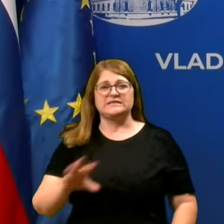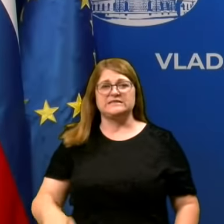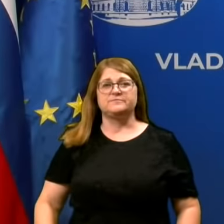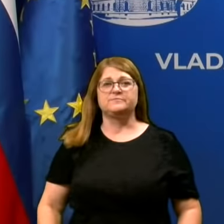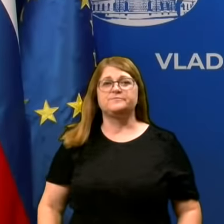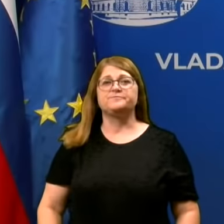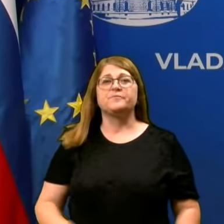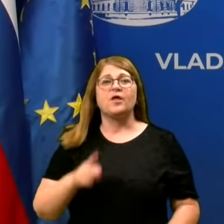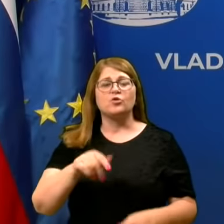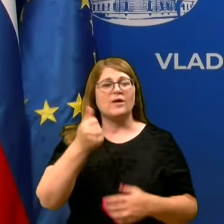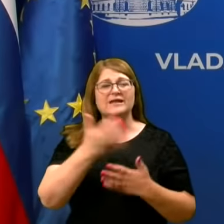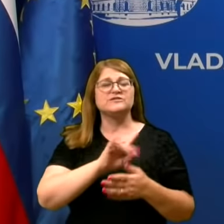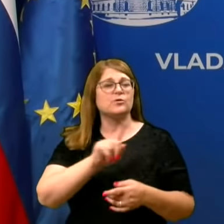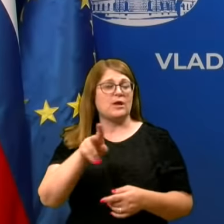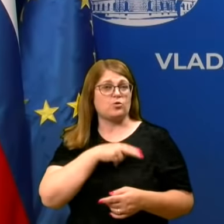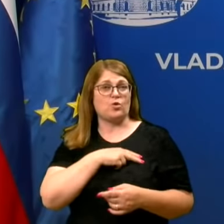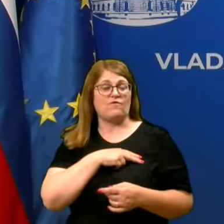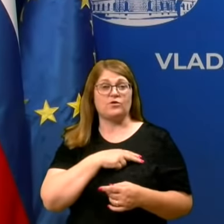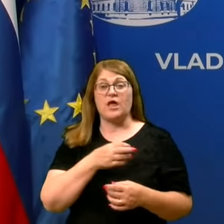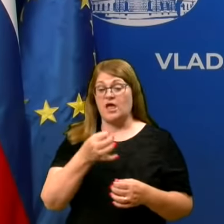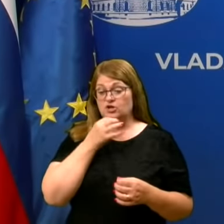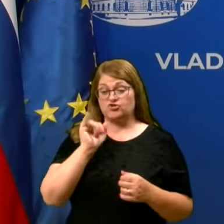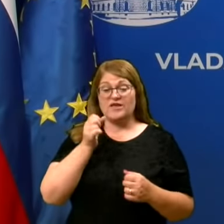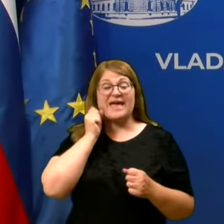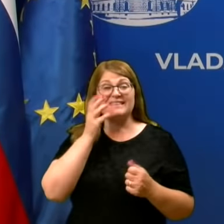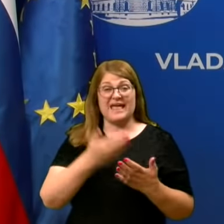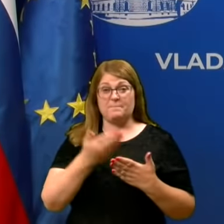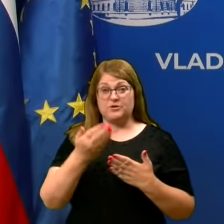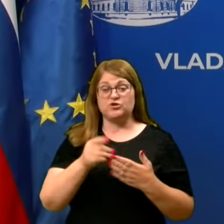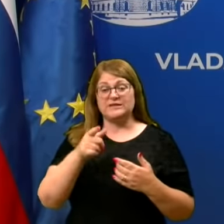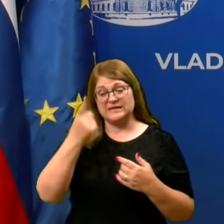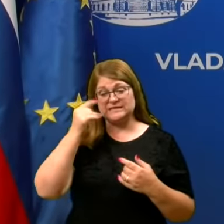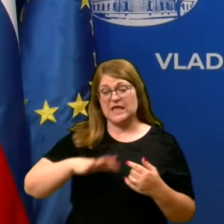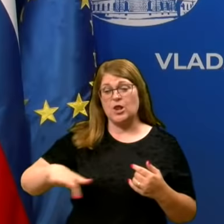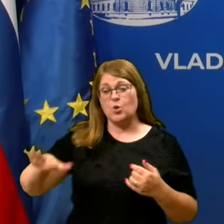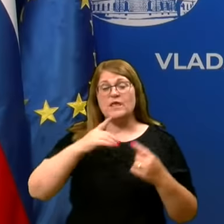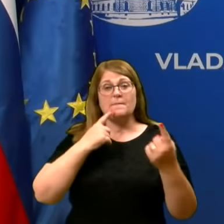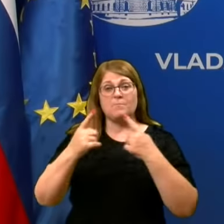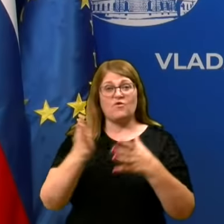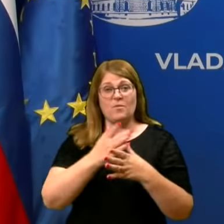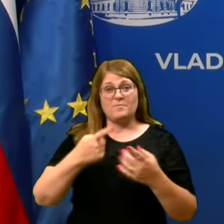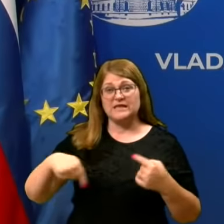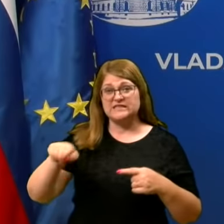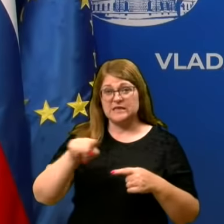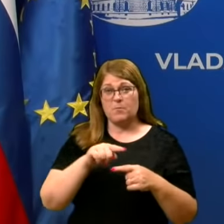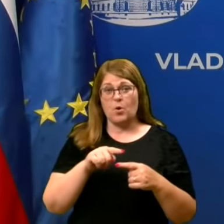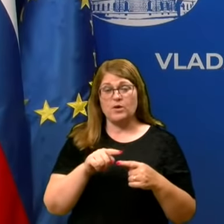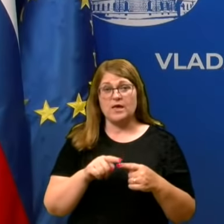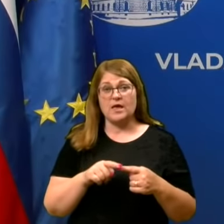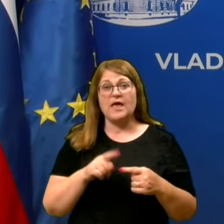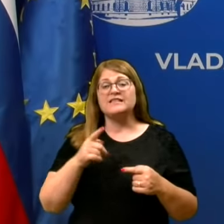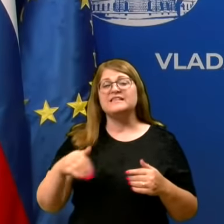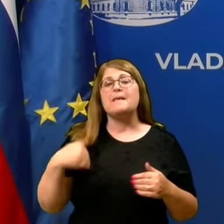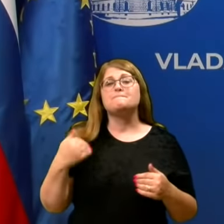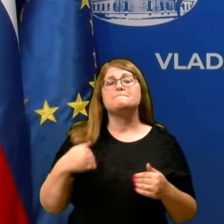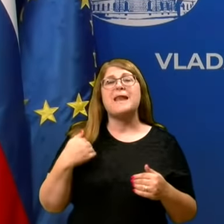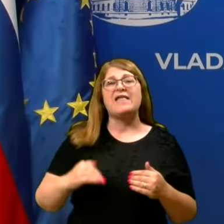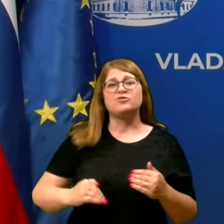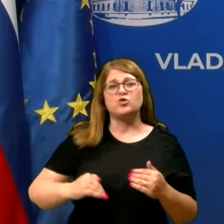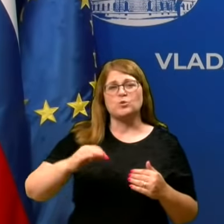enostavno neodgovorno. In če je kdaj priložnost, da se generacije pogovarjajo med seboj, se pravi adolescenti,